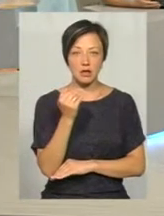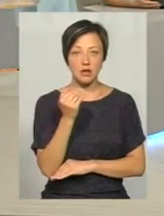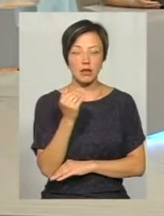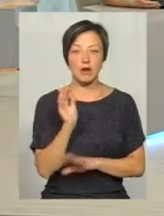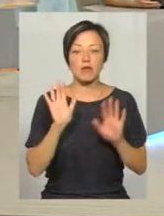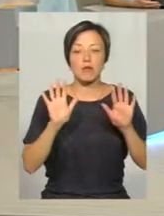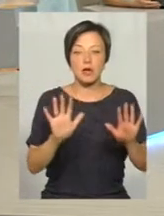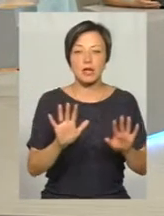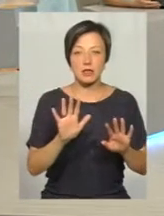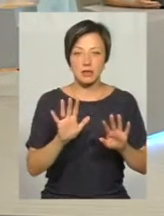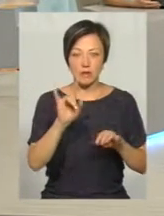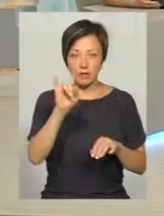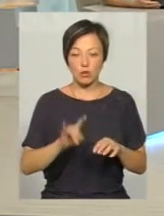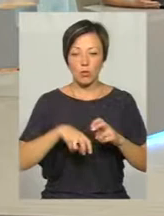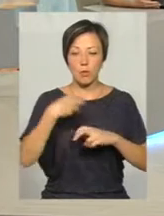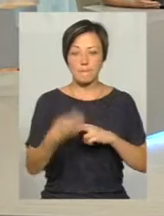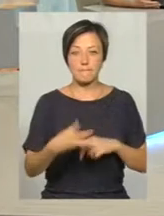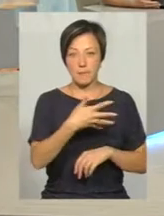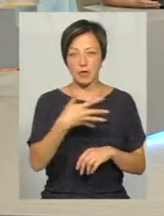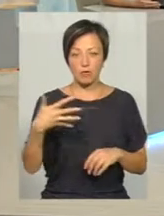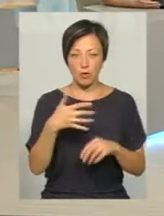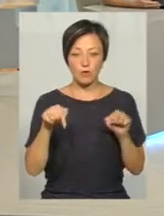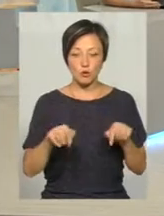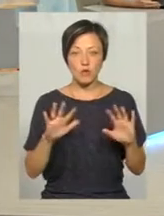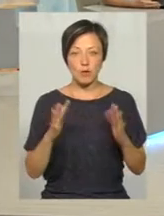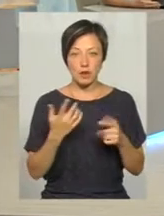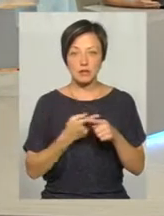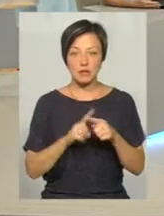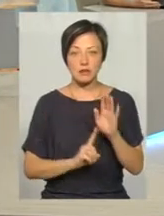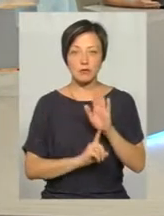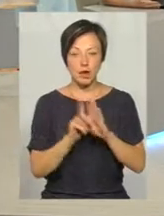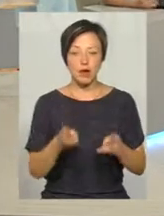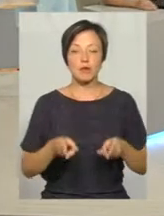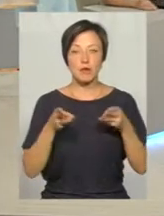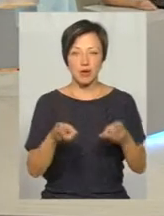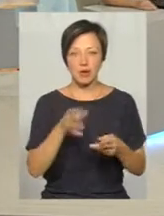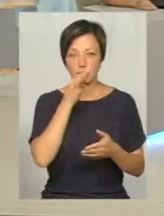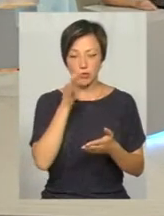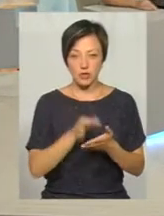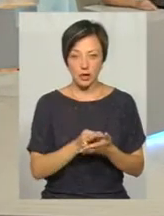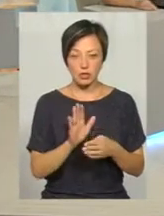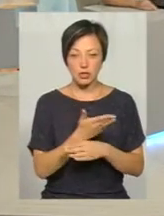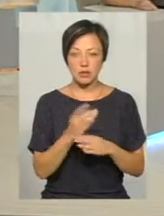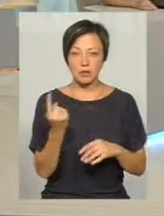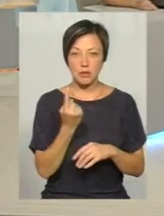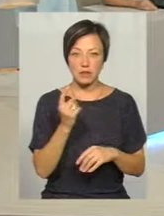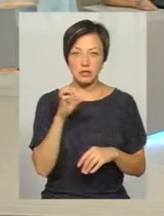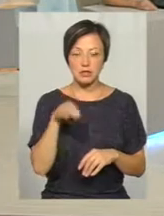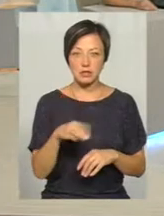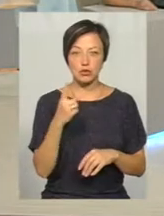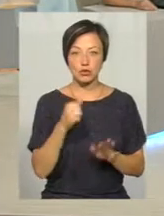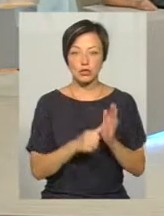на москітну сітку і випила з п'ятого поверху. В цьому випадку це вже наступає кримінальна відповідальність за частиною першої статті